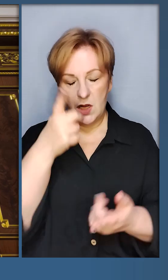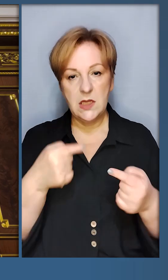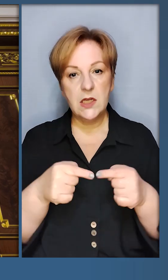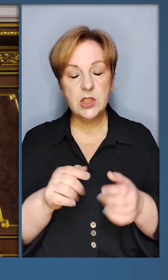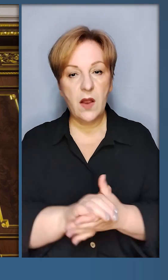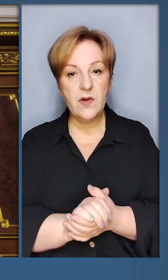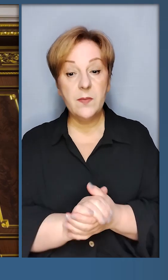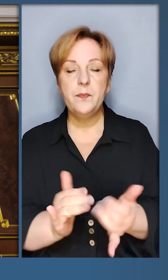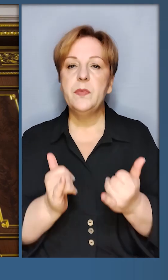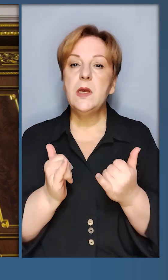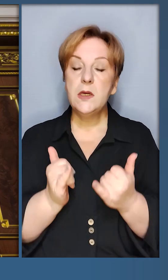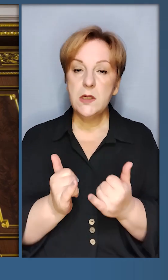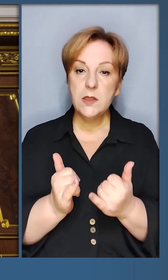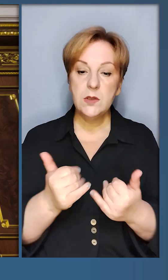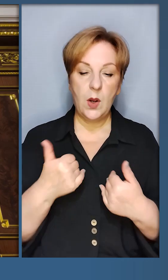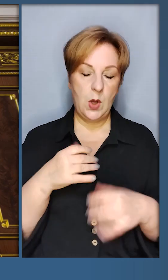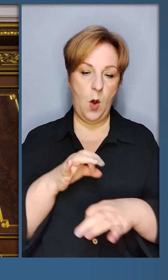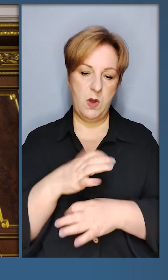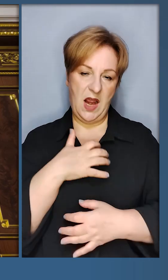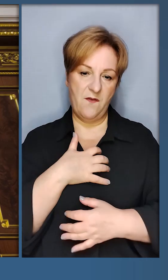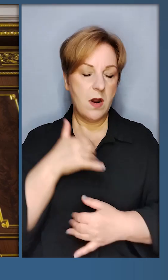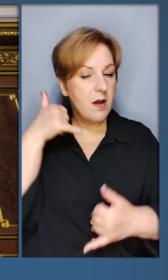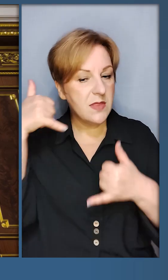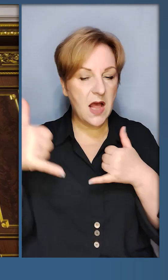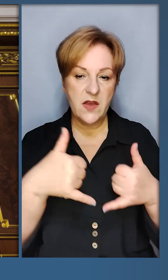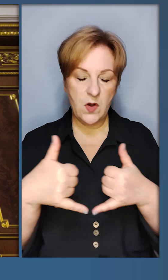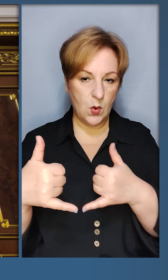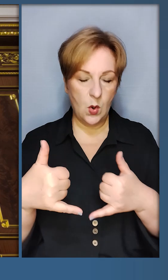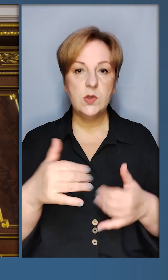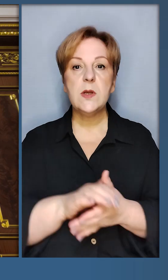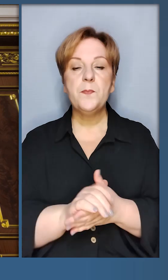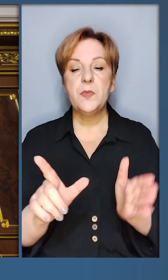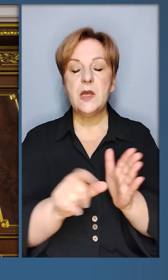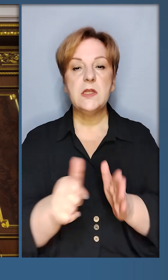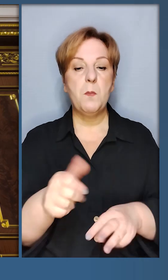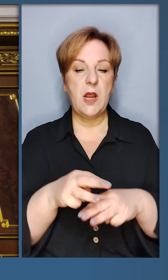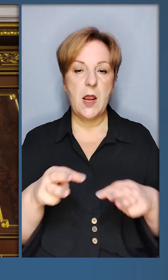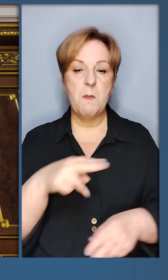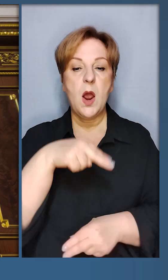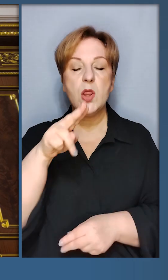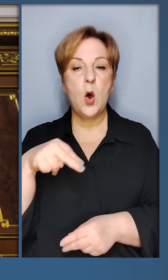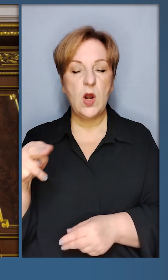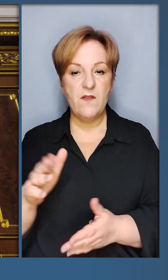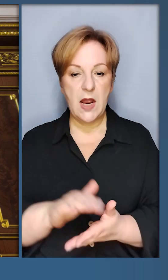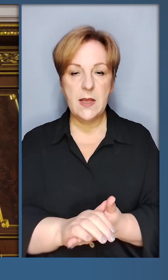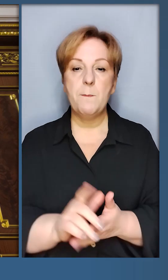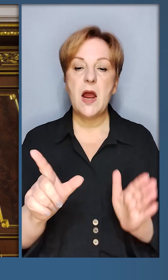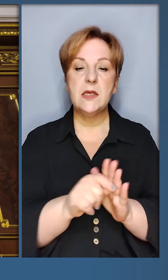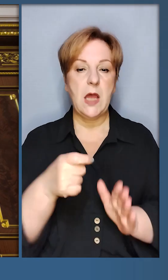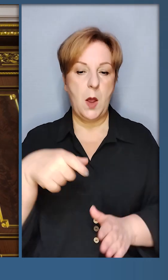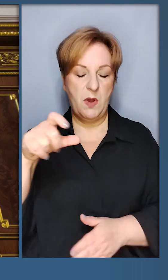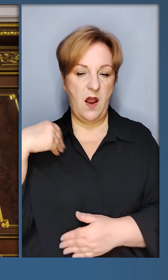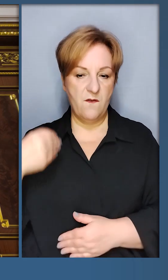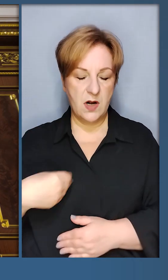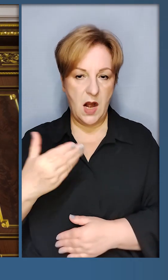держави. Сьогодні я провів важливі телефонні розмови з прем'єр-міністром Норвегії та з